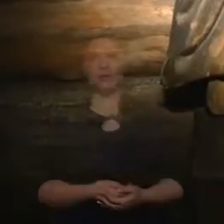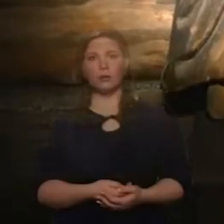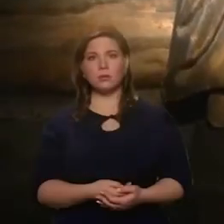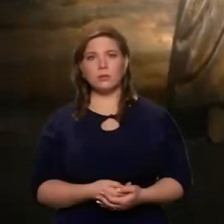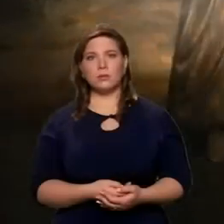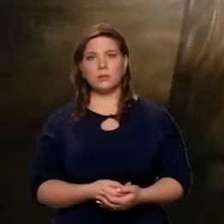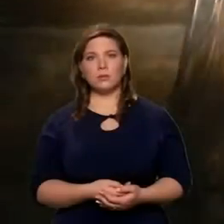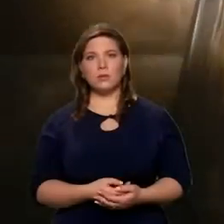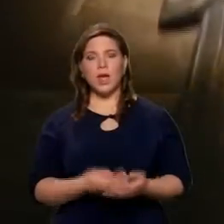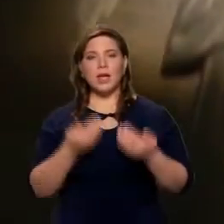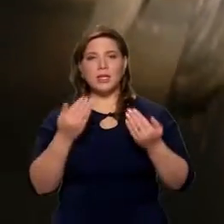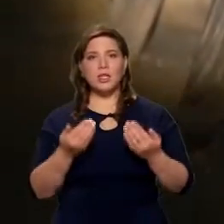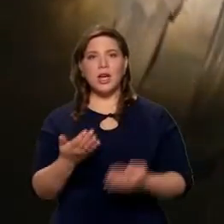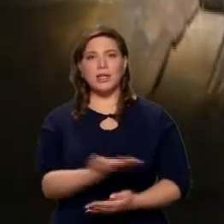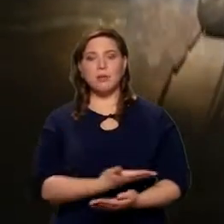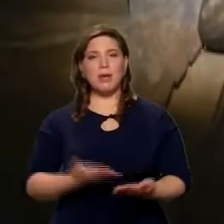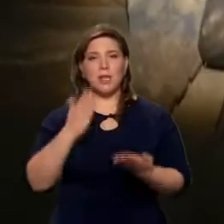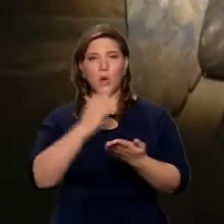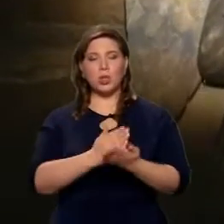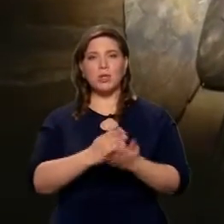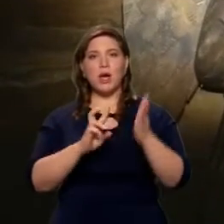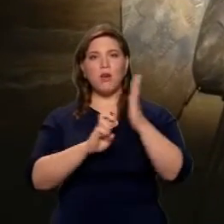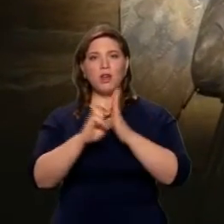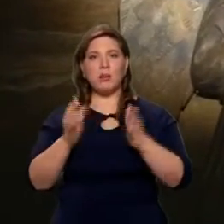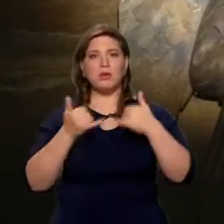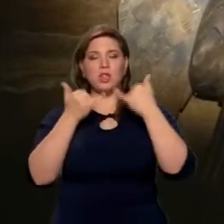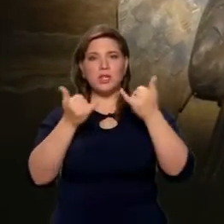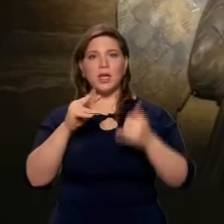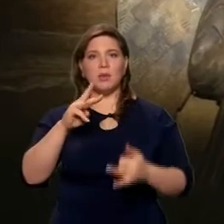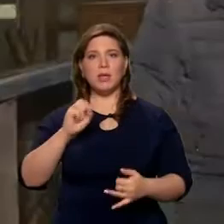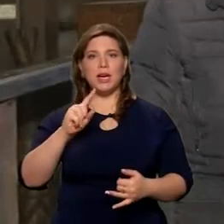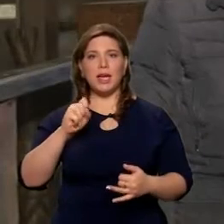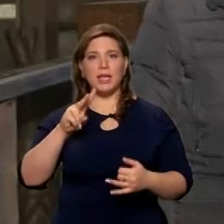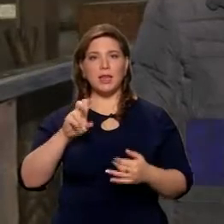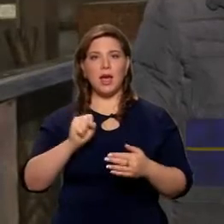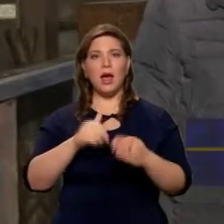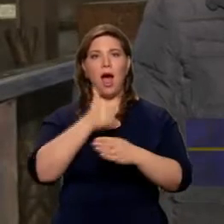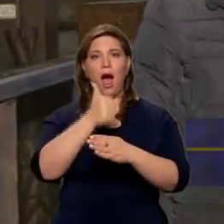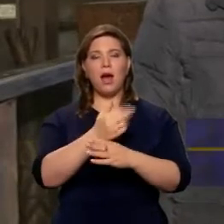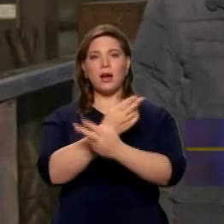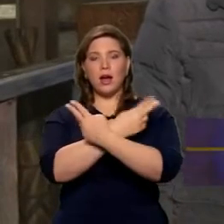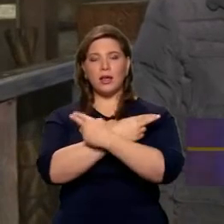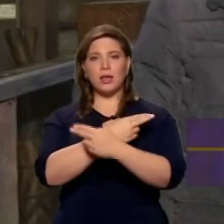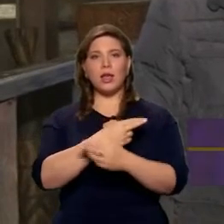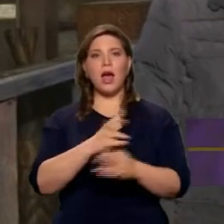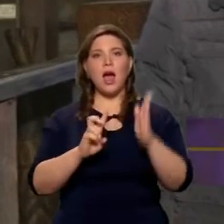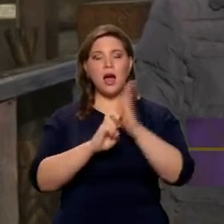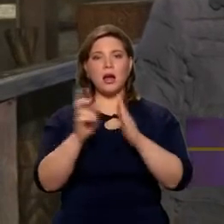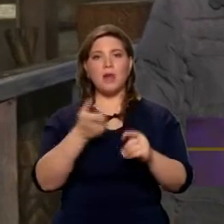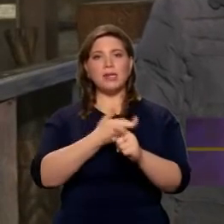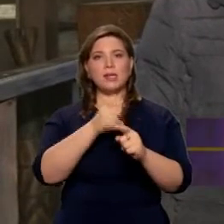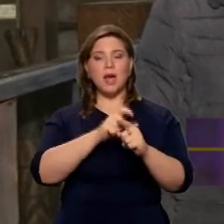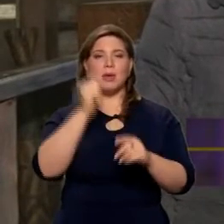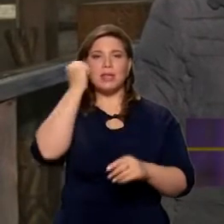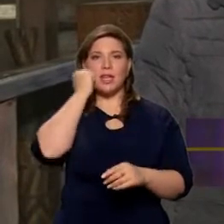А сейчас мы с вами находимся в храме в честь Михаила Архангела. Храм этот один из древних в городе